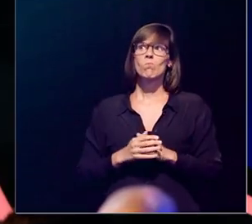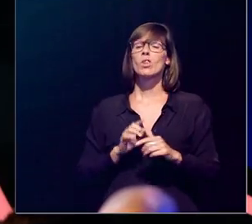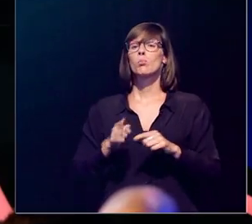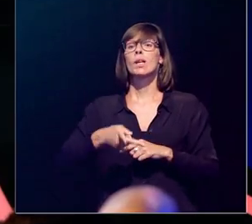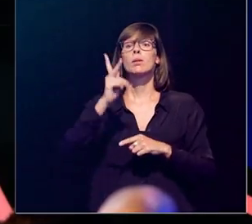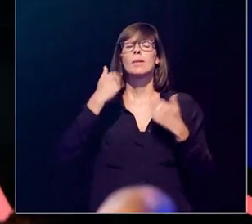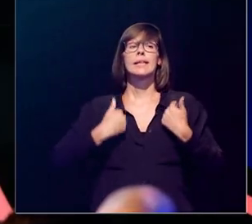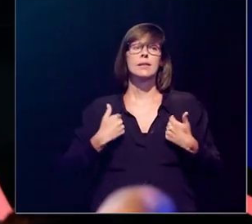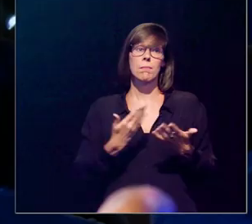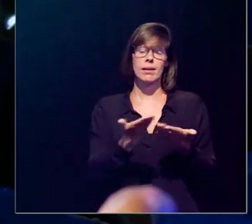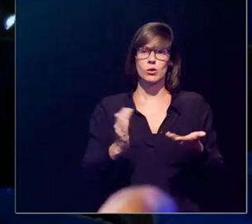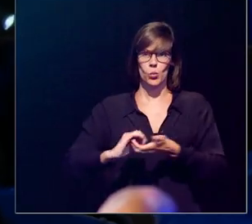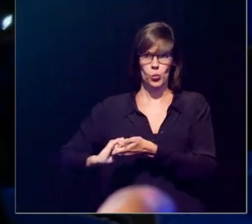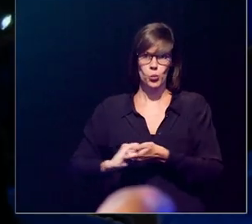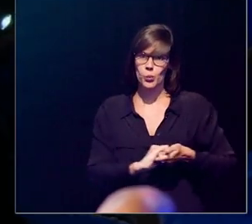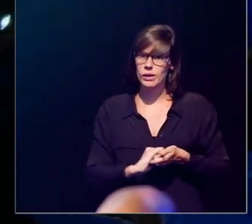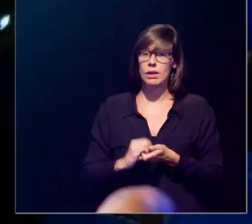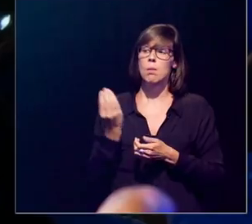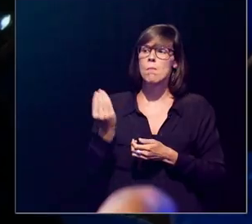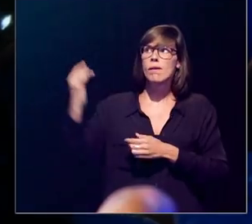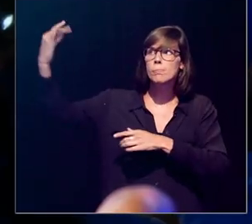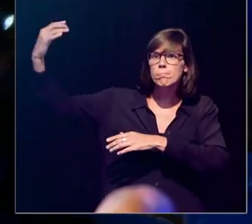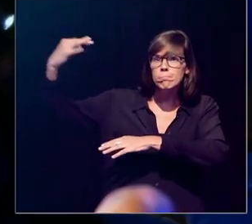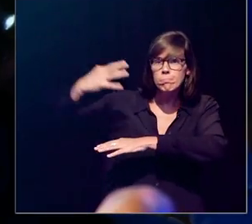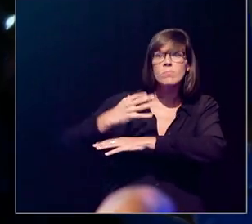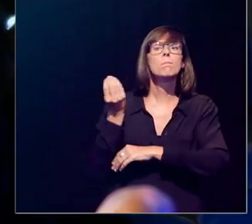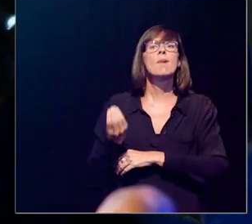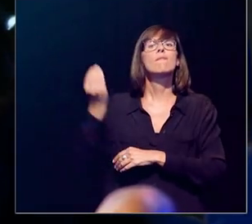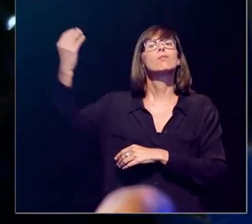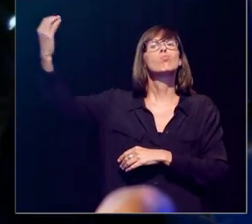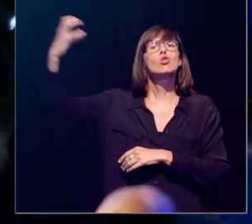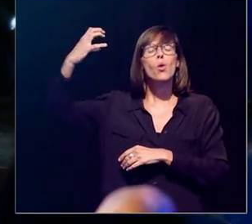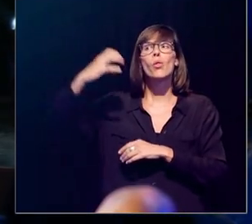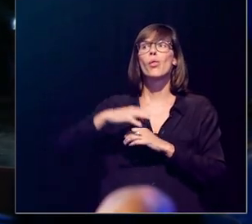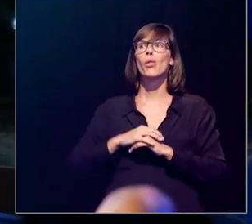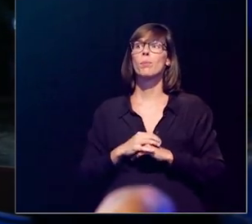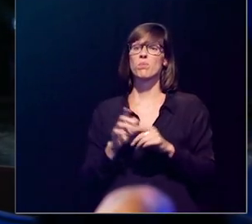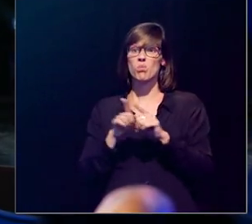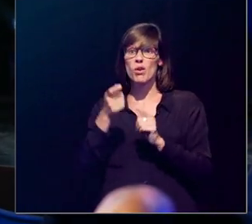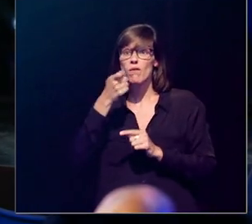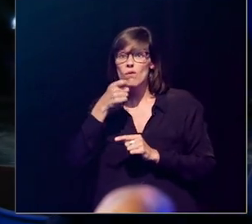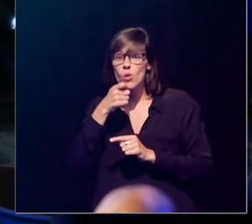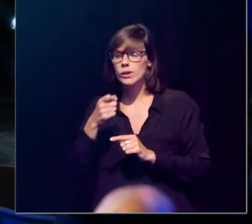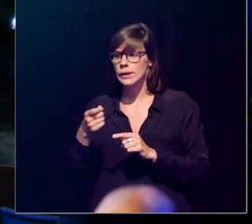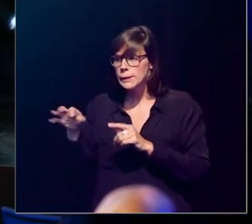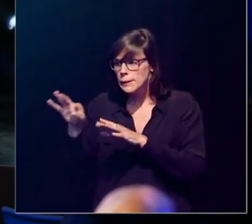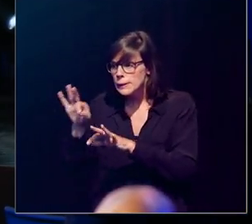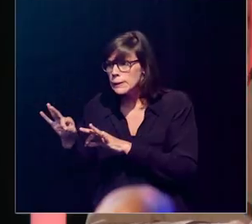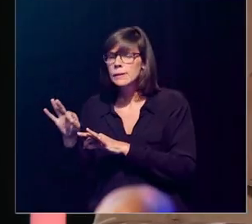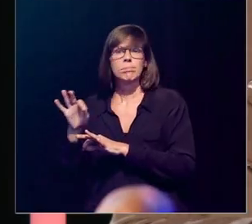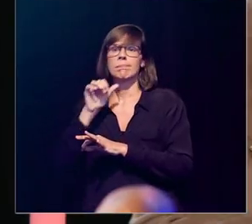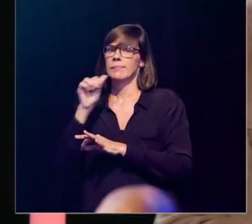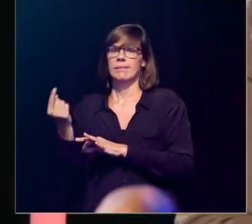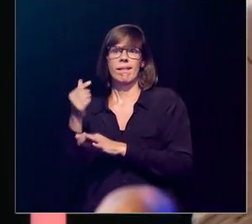meesten onder ons, vermits er in de winter niet voldoende UV op onze huid ter beschikking is, vermits de voedingsbestanddelen natuurlijk niet zoveel